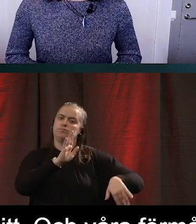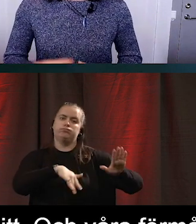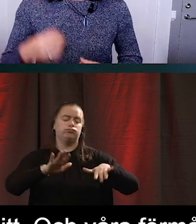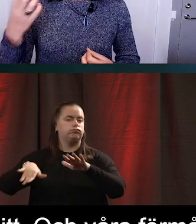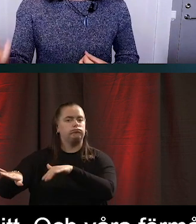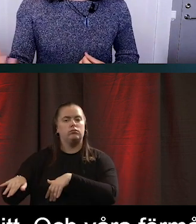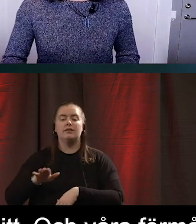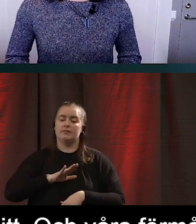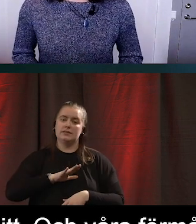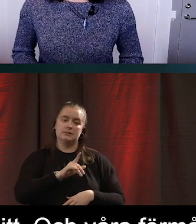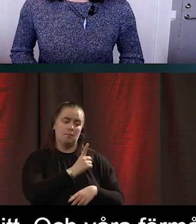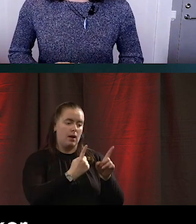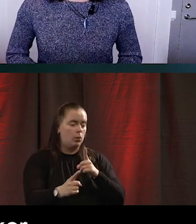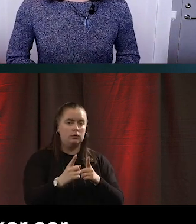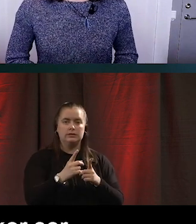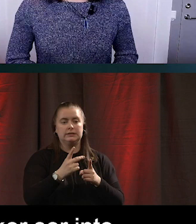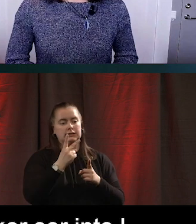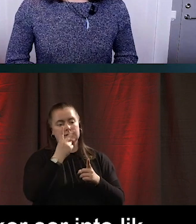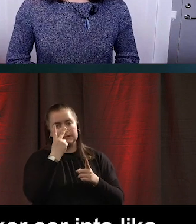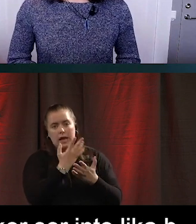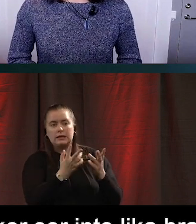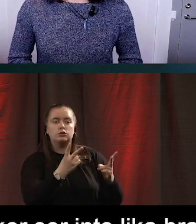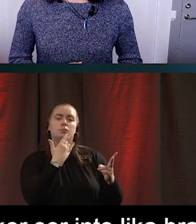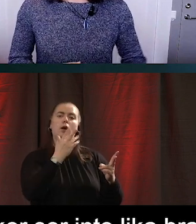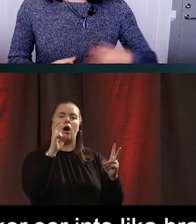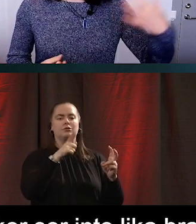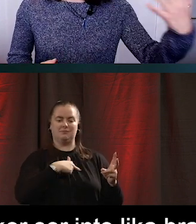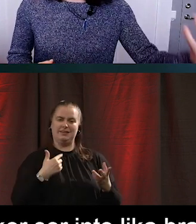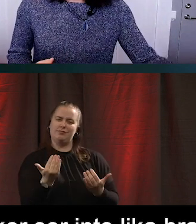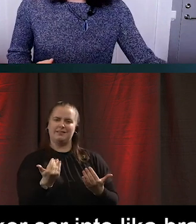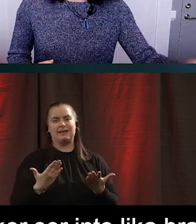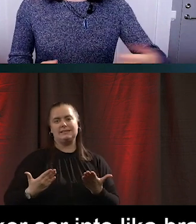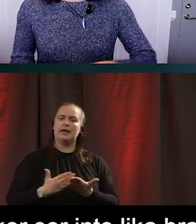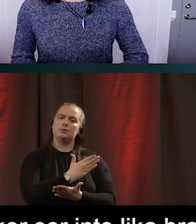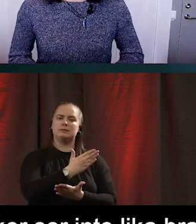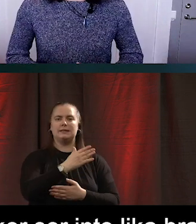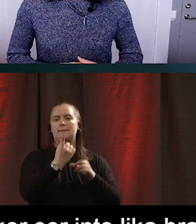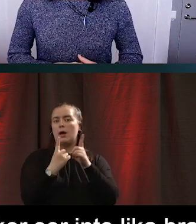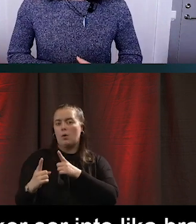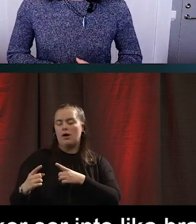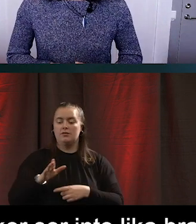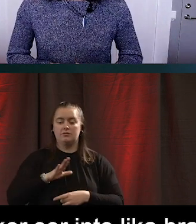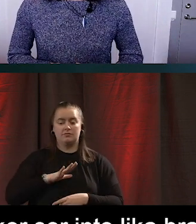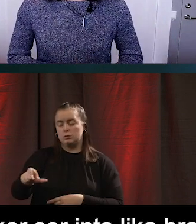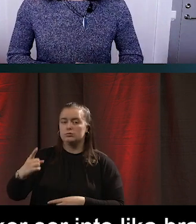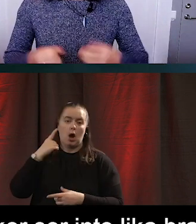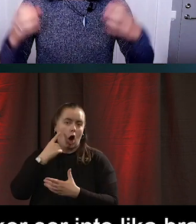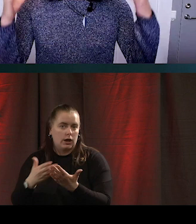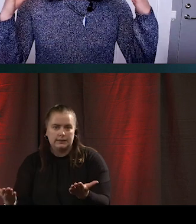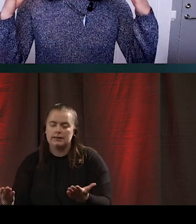som inte ser lika bra som man förväntar sig av en genomsnittsmänniska. Det finns folk som inte hör lika bra. Det finns även